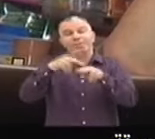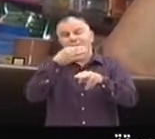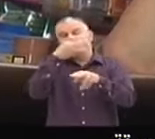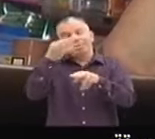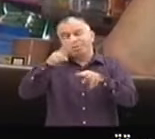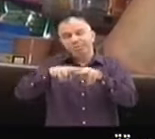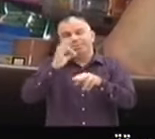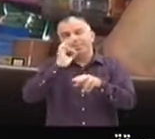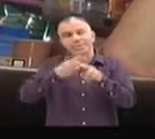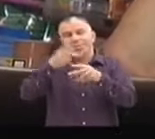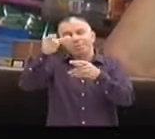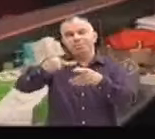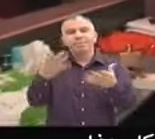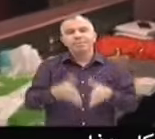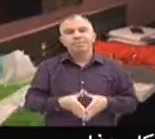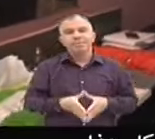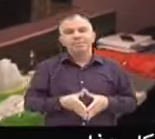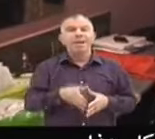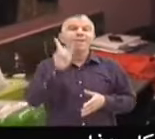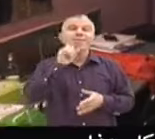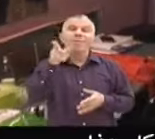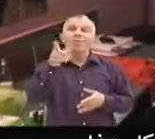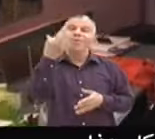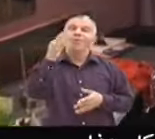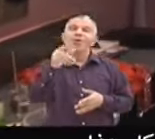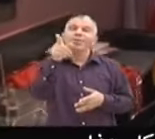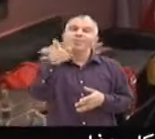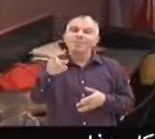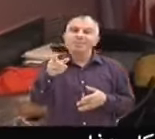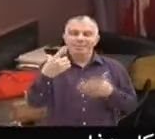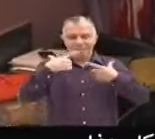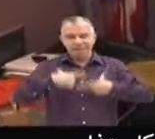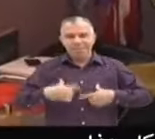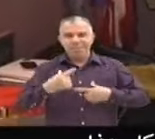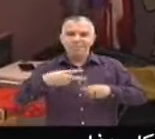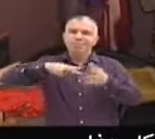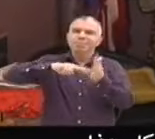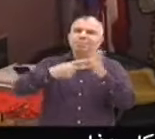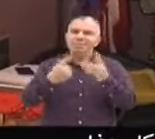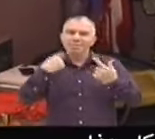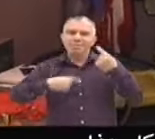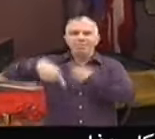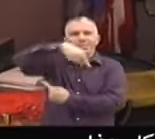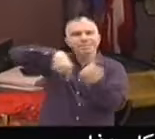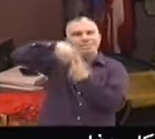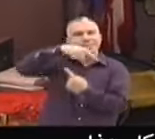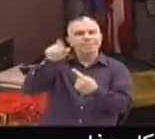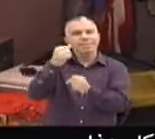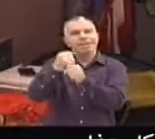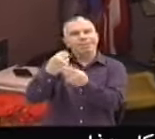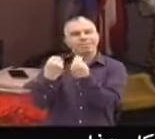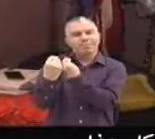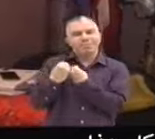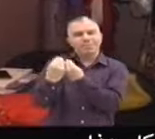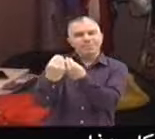Chef d'orchestre. Voilà. Charlotte. Enchantée. Qui est au costume. Voilà. Donc, c'est elle qui